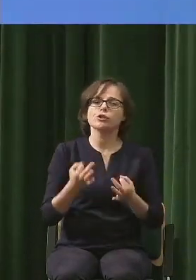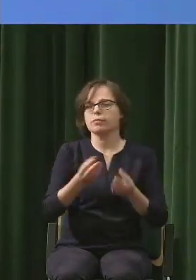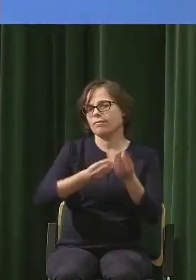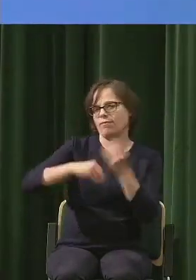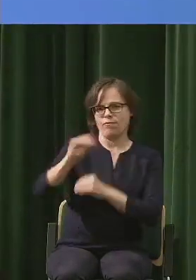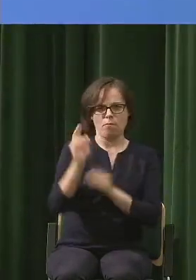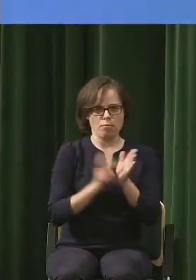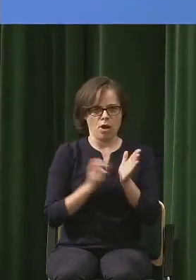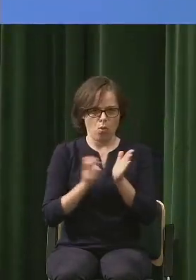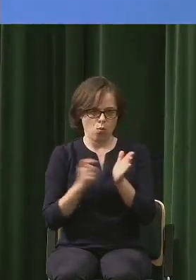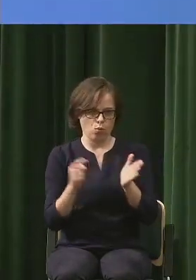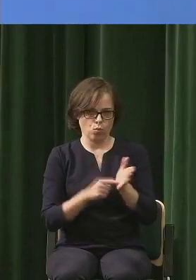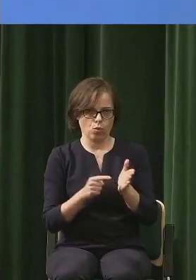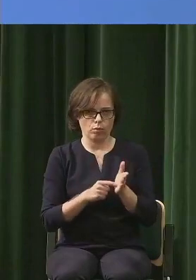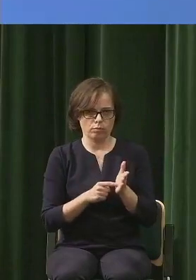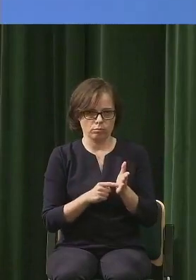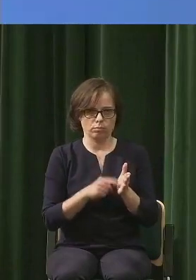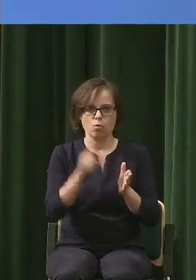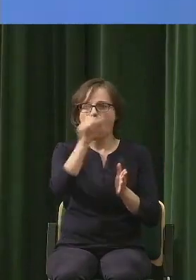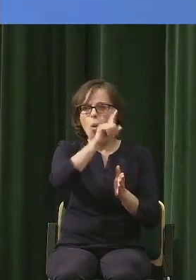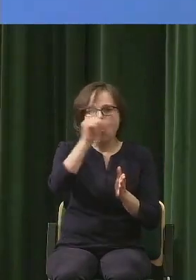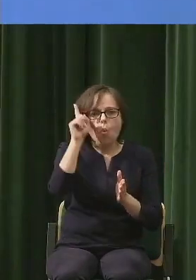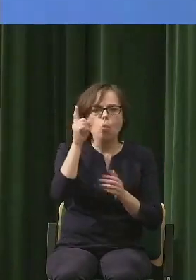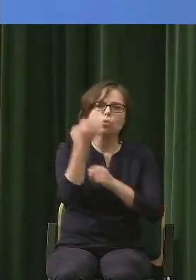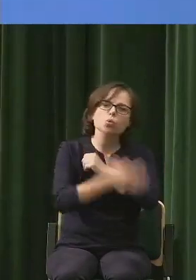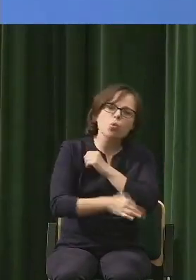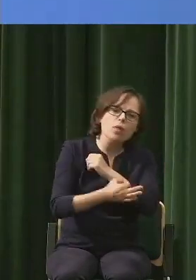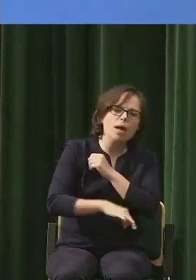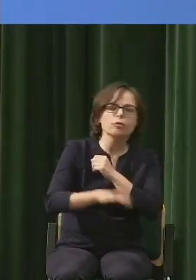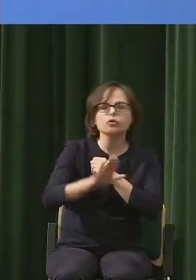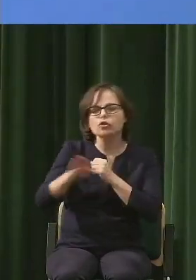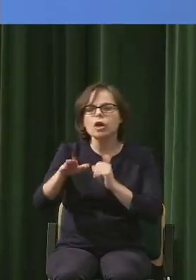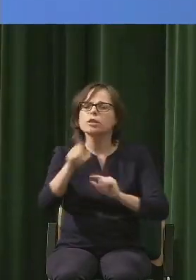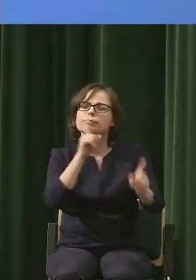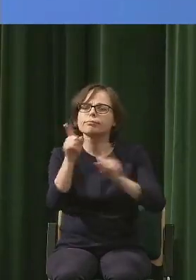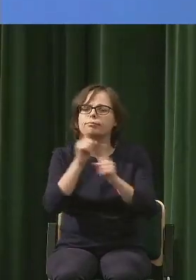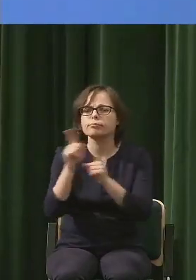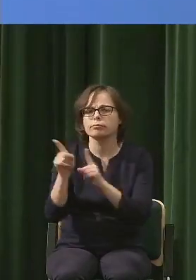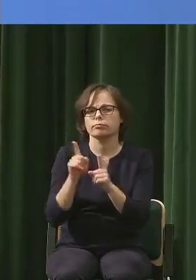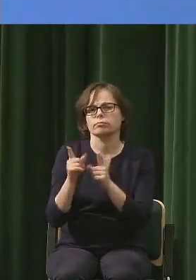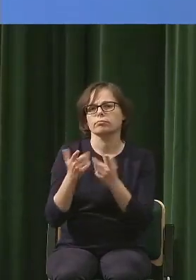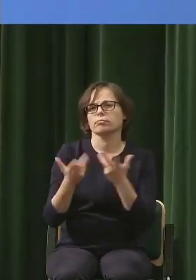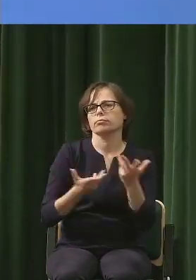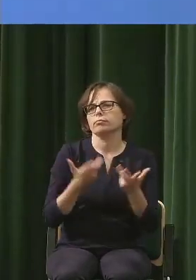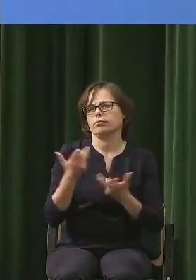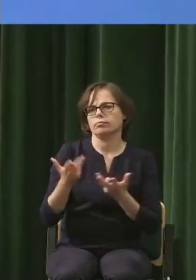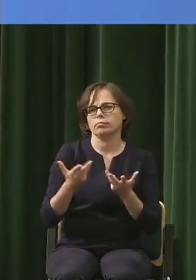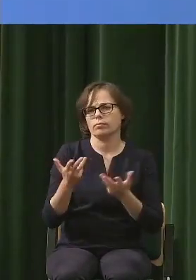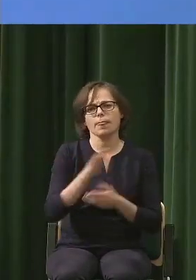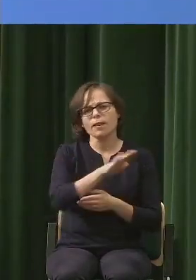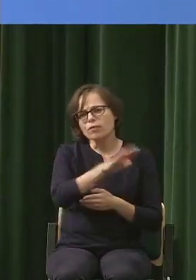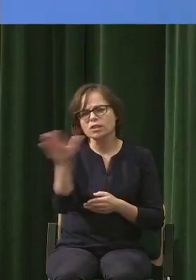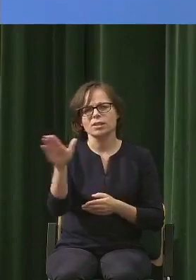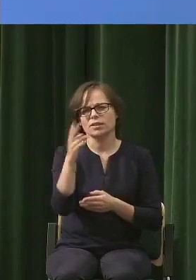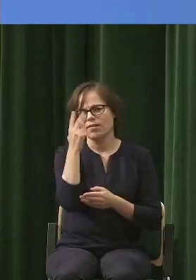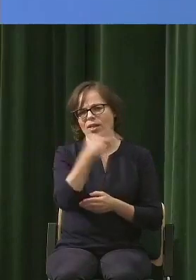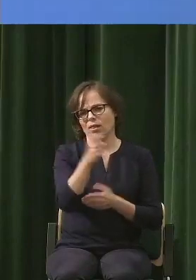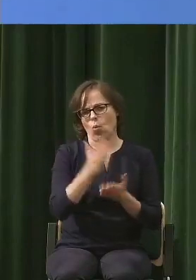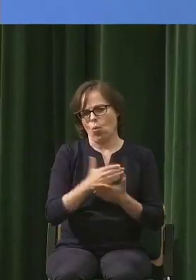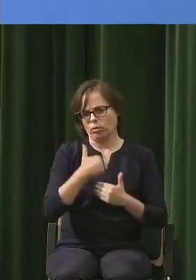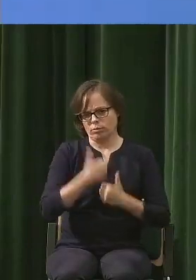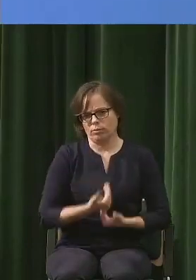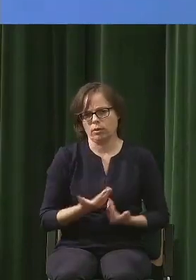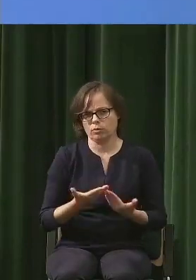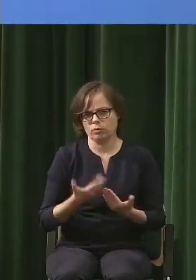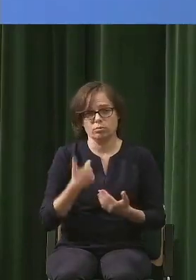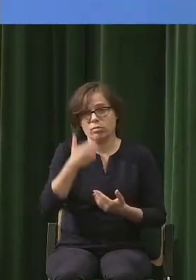Więc jakby rozmowa z ludźmi, ze studentami, z dziećmi, ze wszystkimi właściwie. Wszyscy są zmęczeni. Więc nie wiem, co